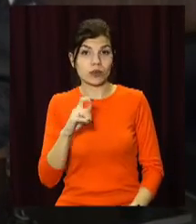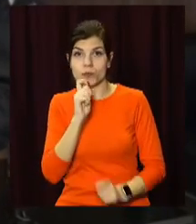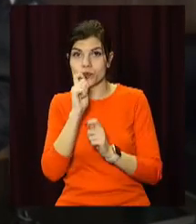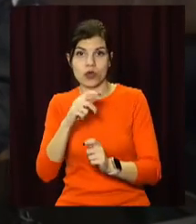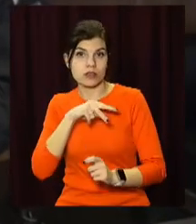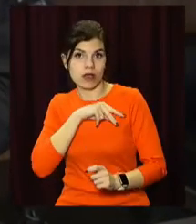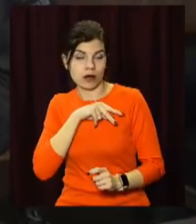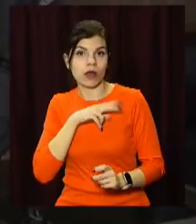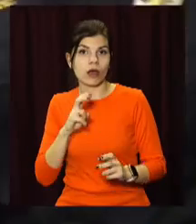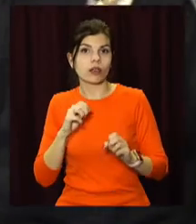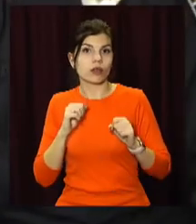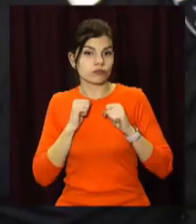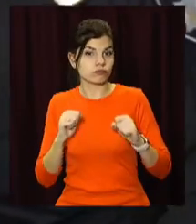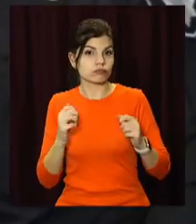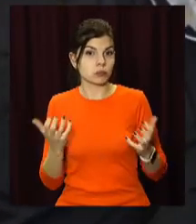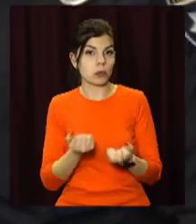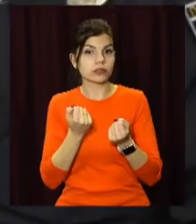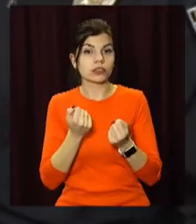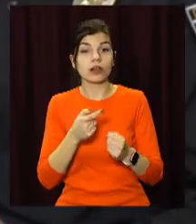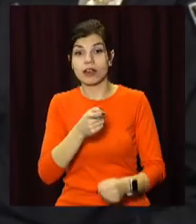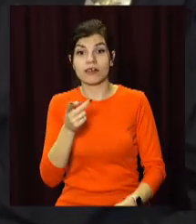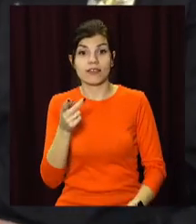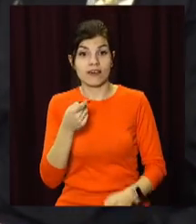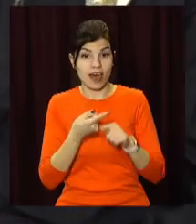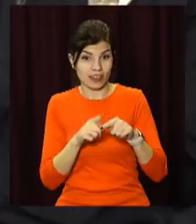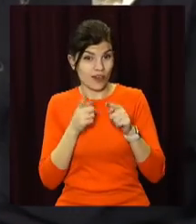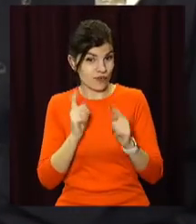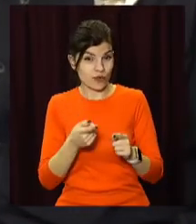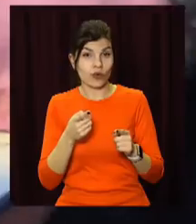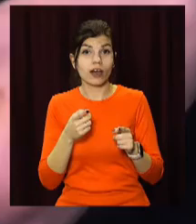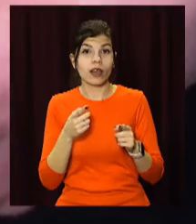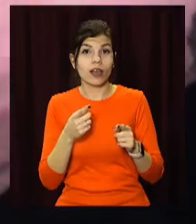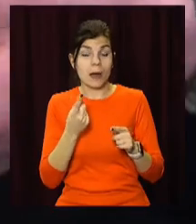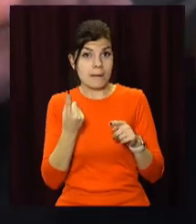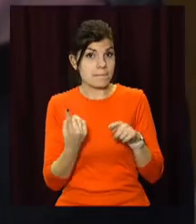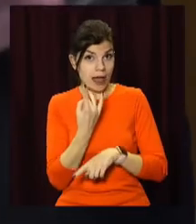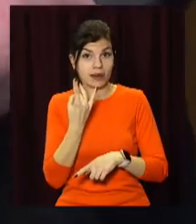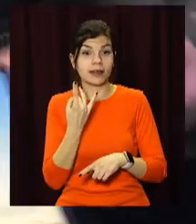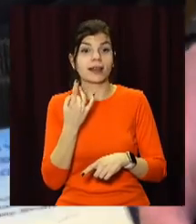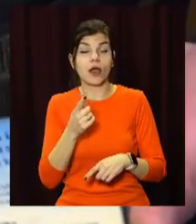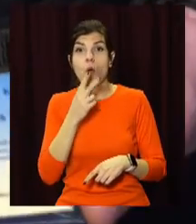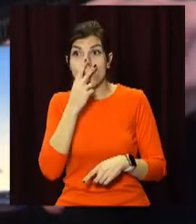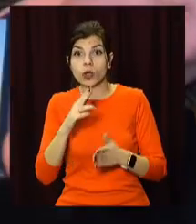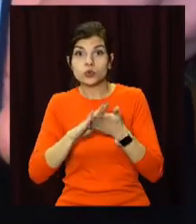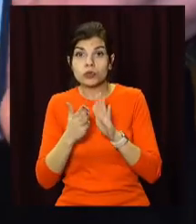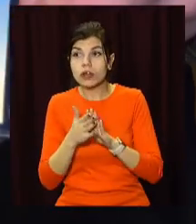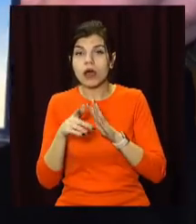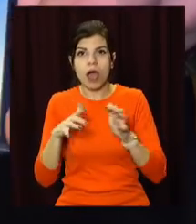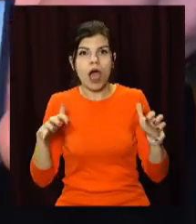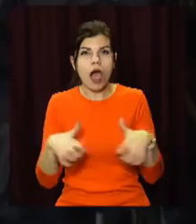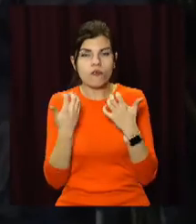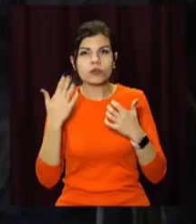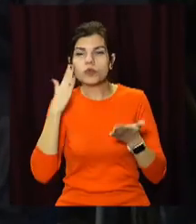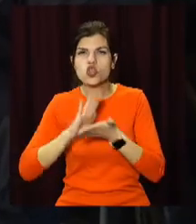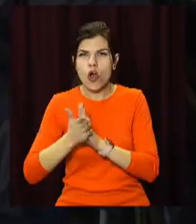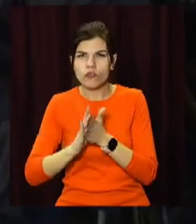Самі поліцейські кажуть, хоча для обох саме така операція по рятунку відбувалася вперше, побачивши ситуацію, діяли автоматично.